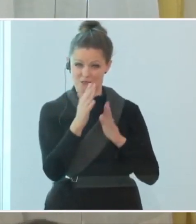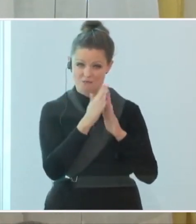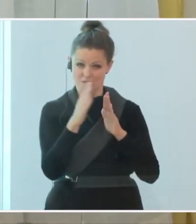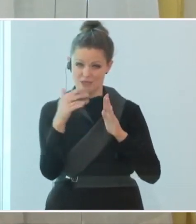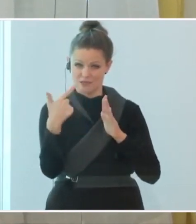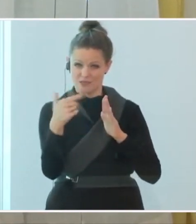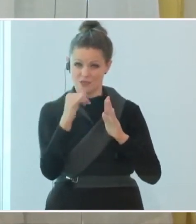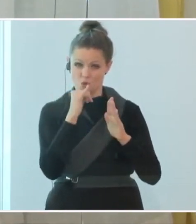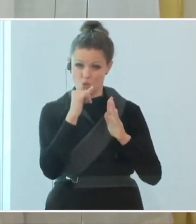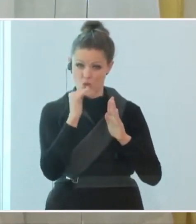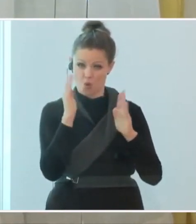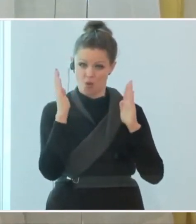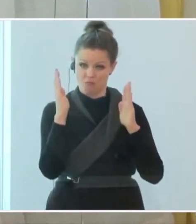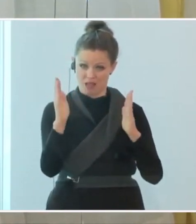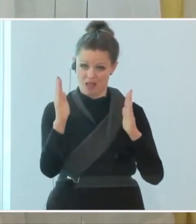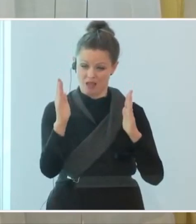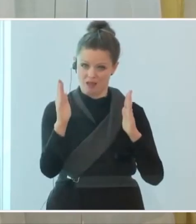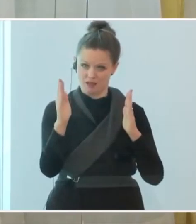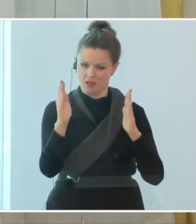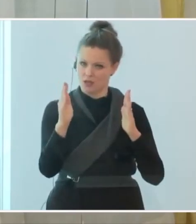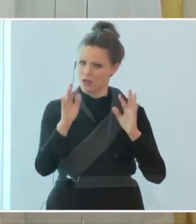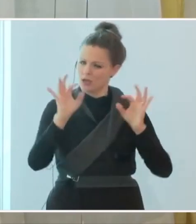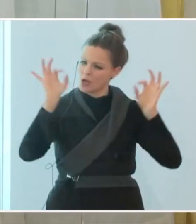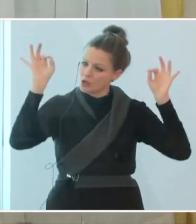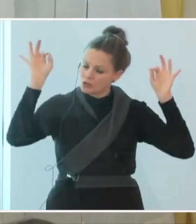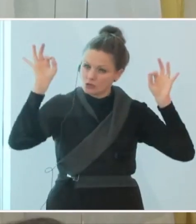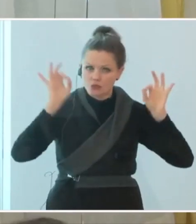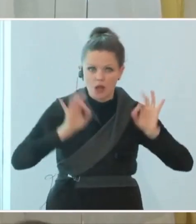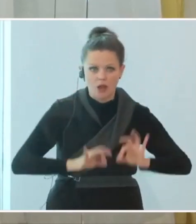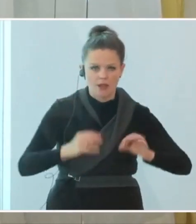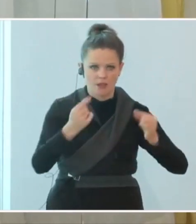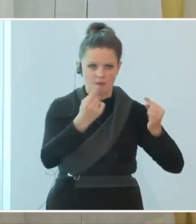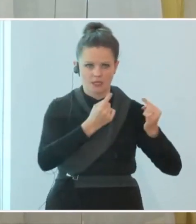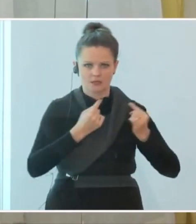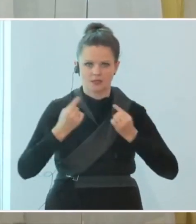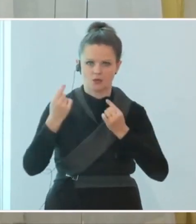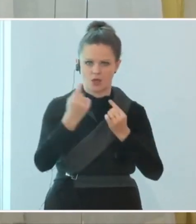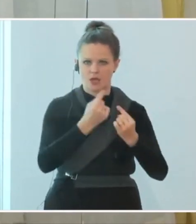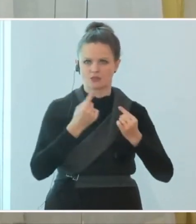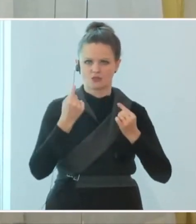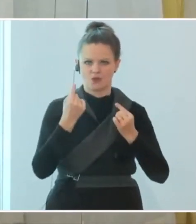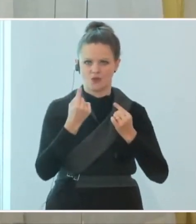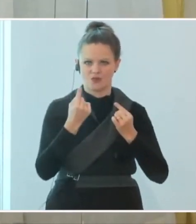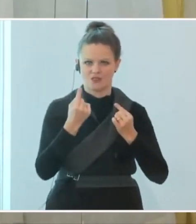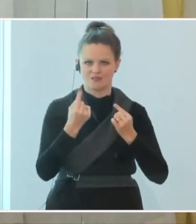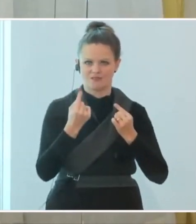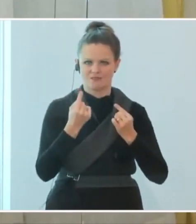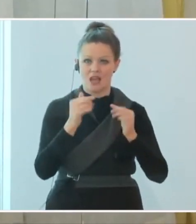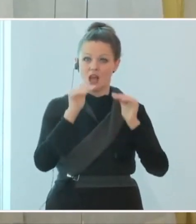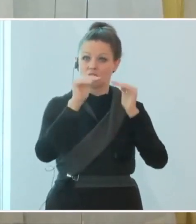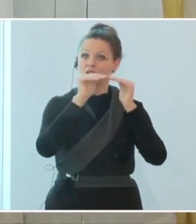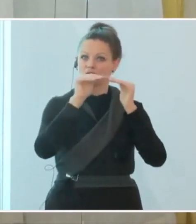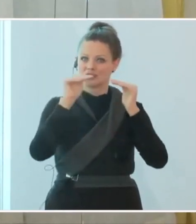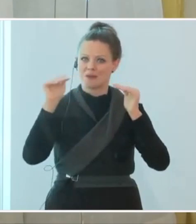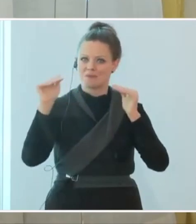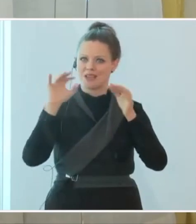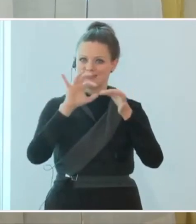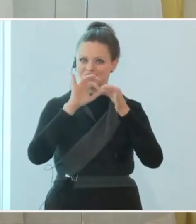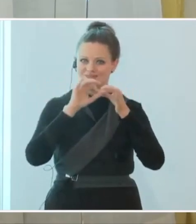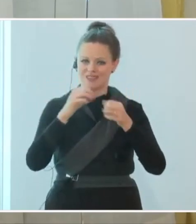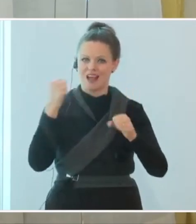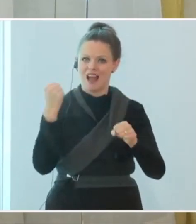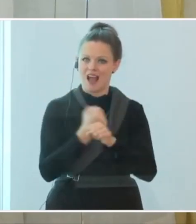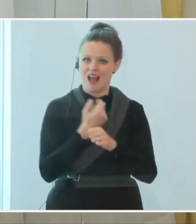Oktober, das war schon eine dramatische Entwicklung. Die Stabilisierung ist dann durch den harten Lockdown und auch